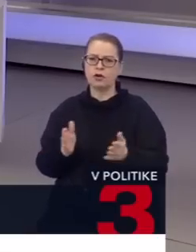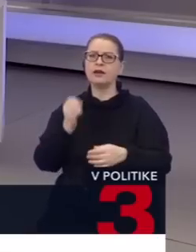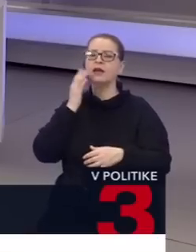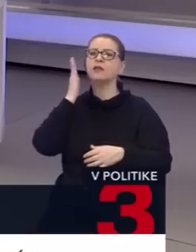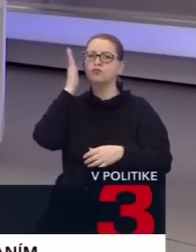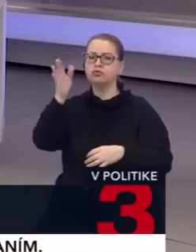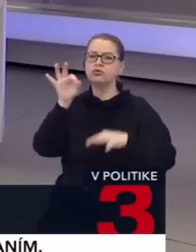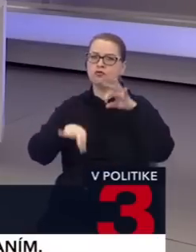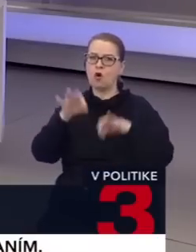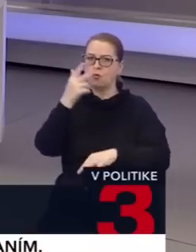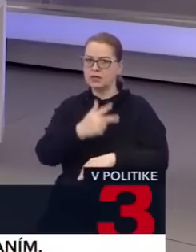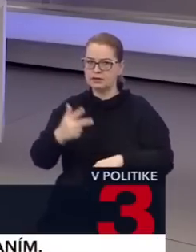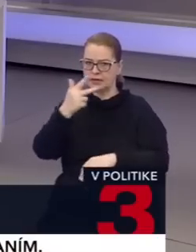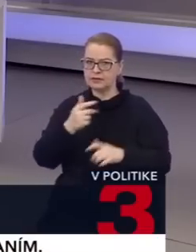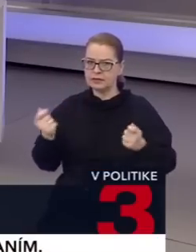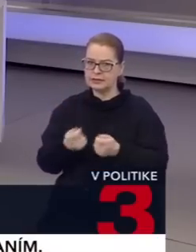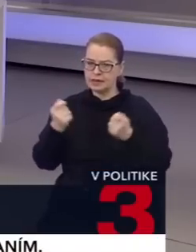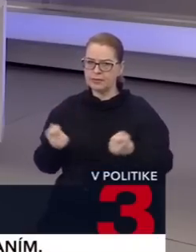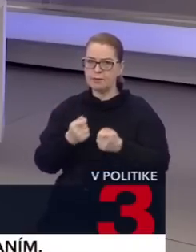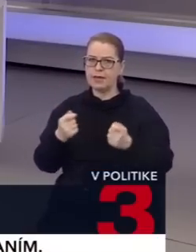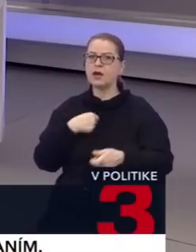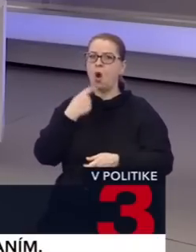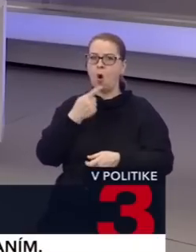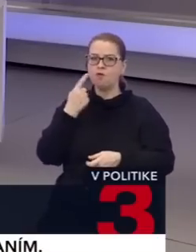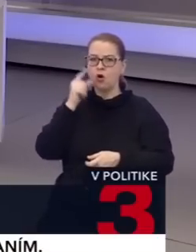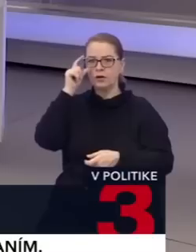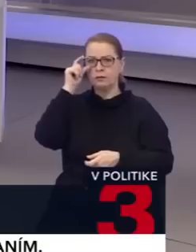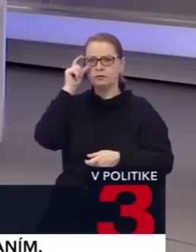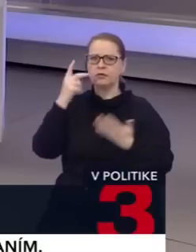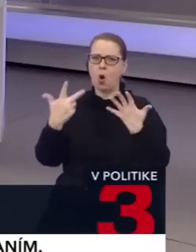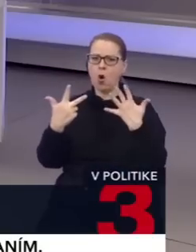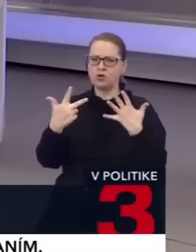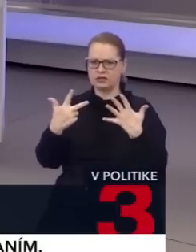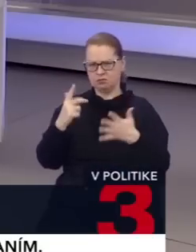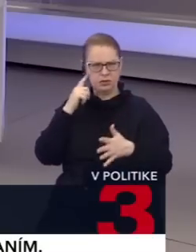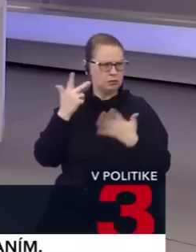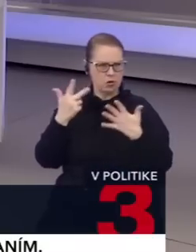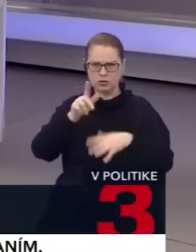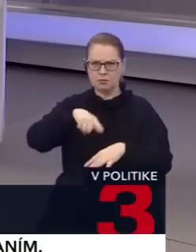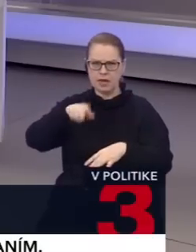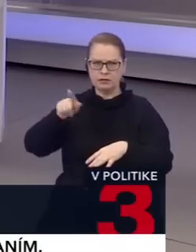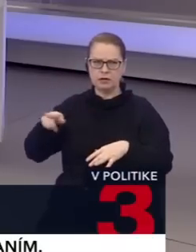30. septembra, hovoríme o 8 mesiacoch, ak sa nemýlim.